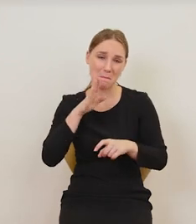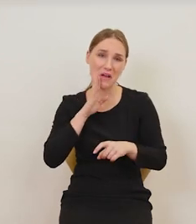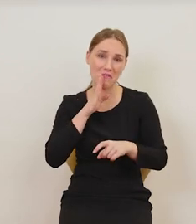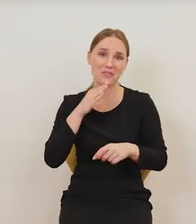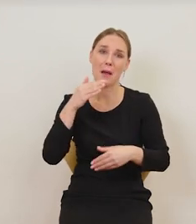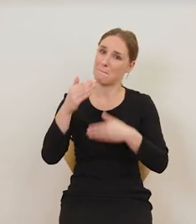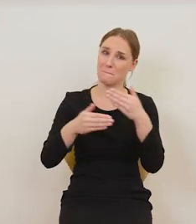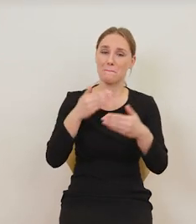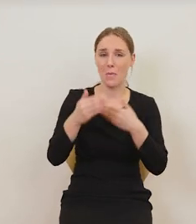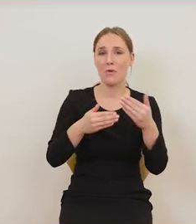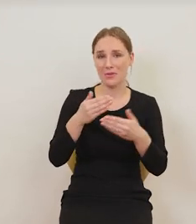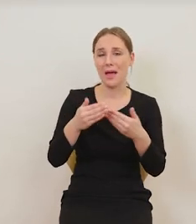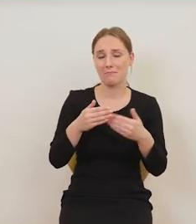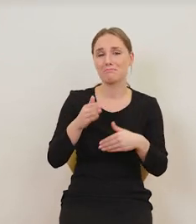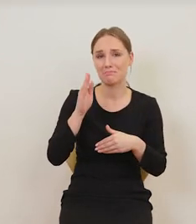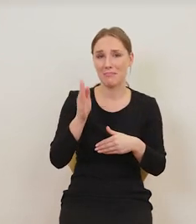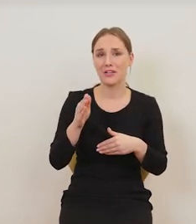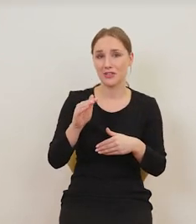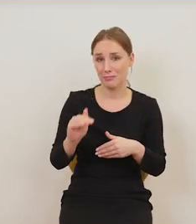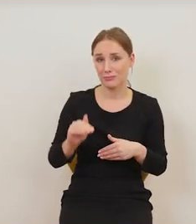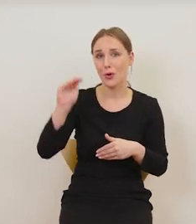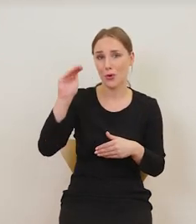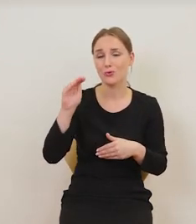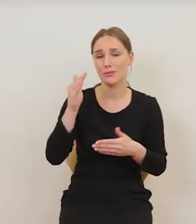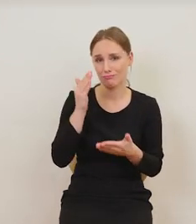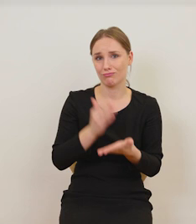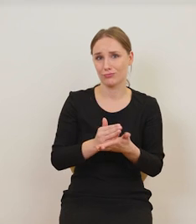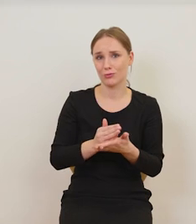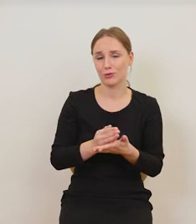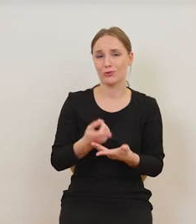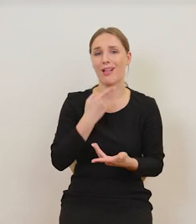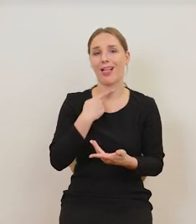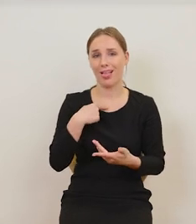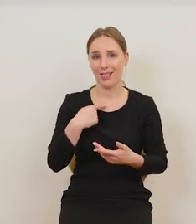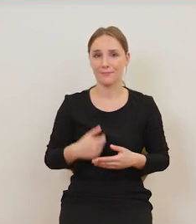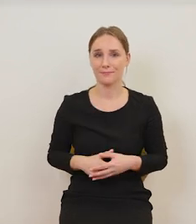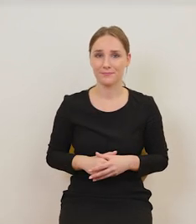większe prawdopodobieństwo, że się człowiek w późniejszym życiu uzależni.